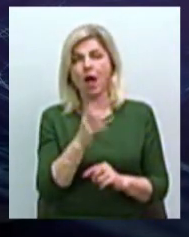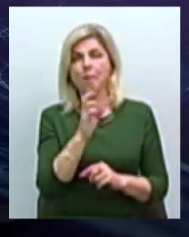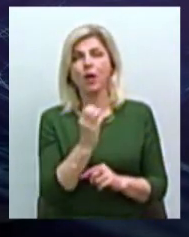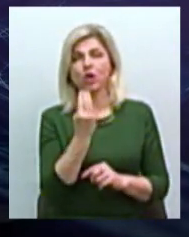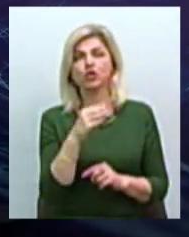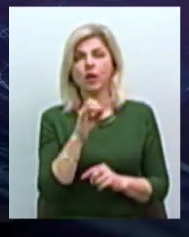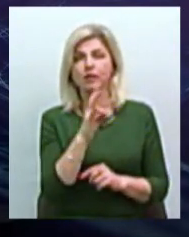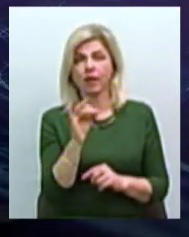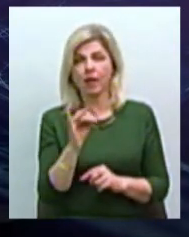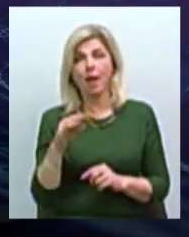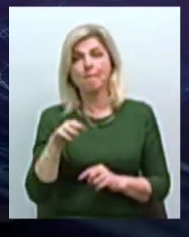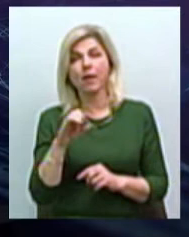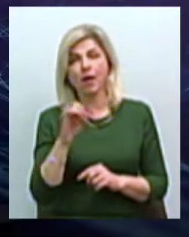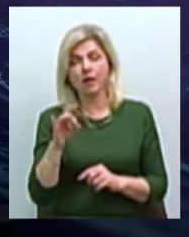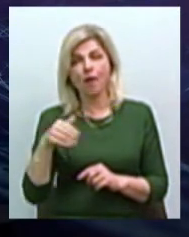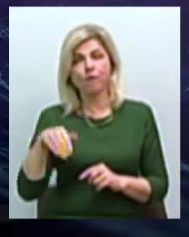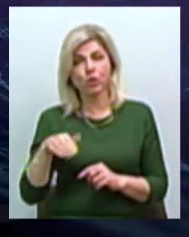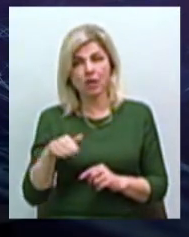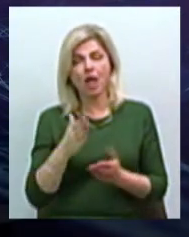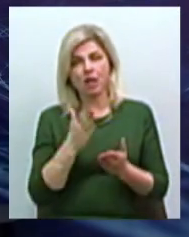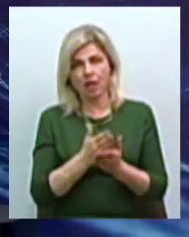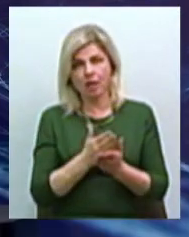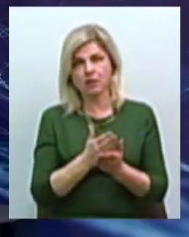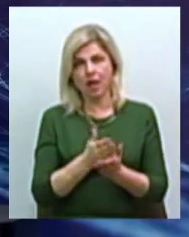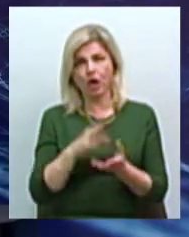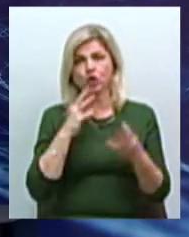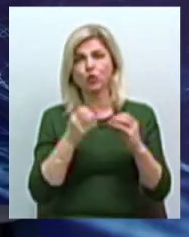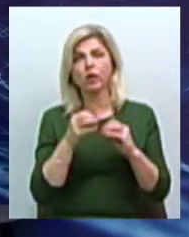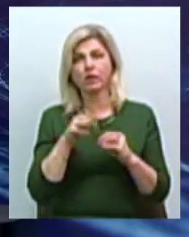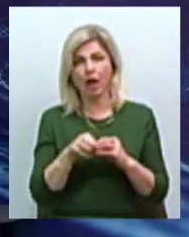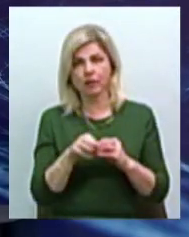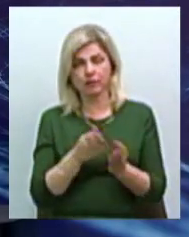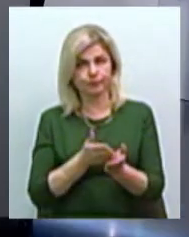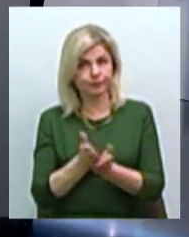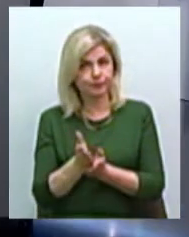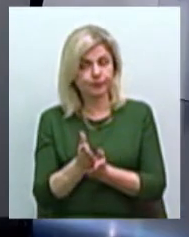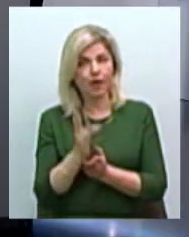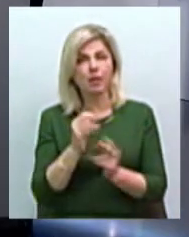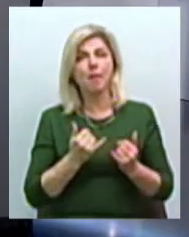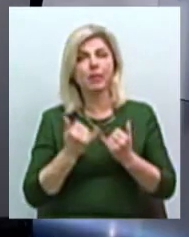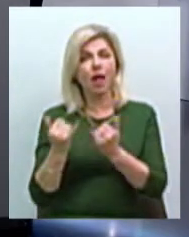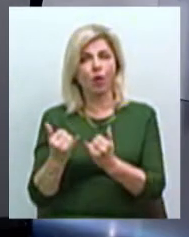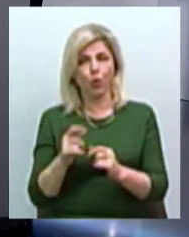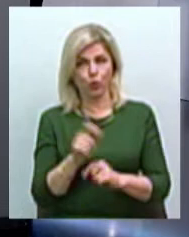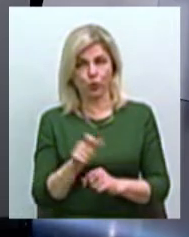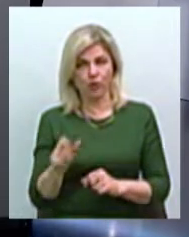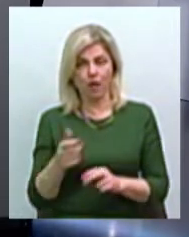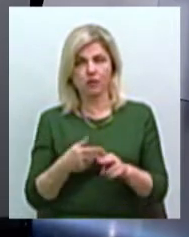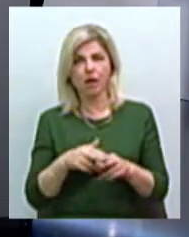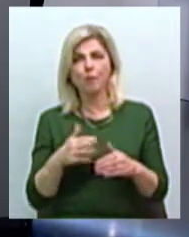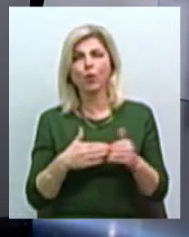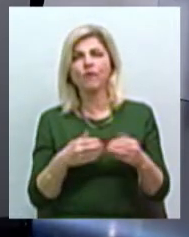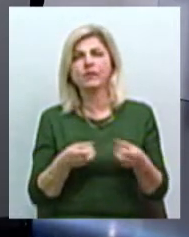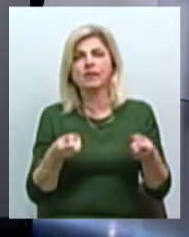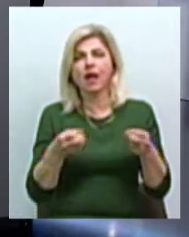Вознесенського є ориентація на результат, на благо людей. Це головне. І не тільки ориентація, а й професіоналізм. Є